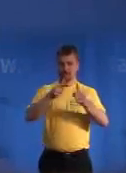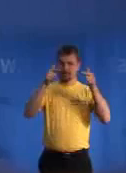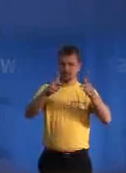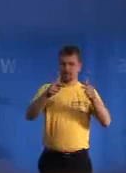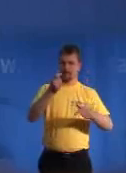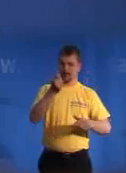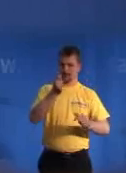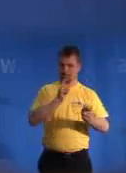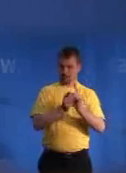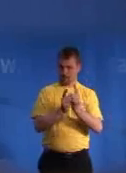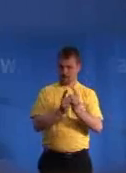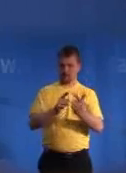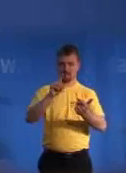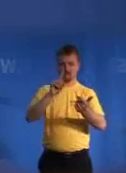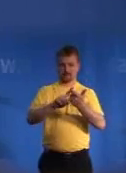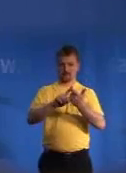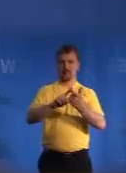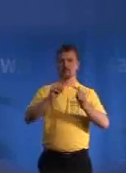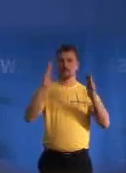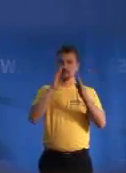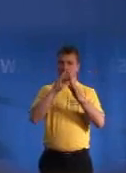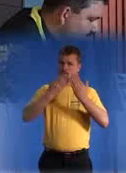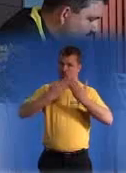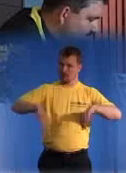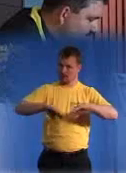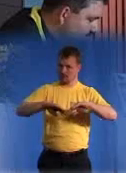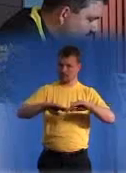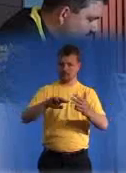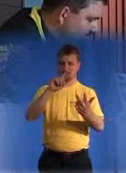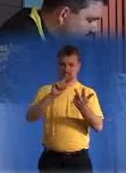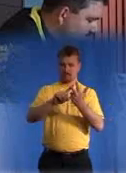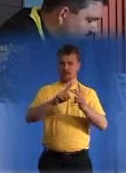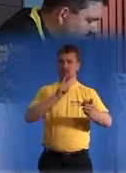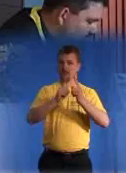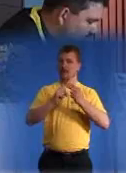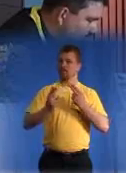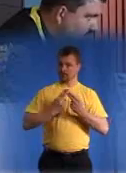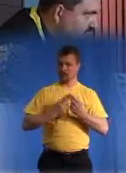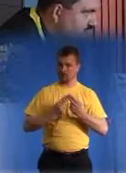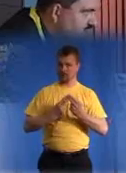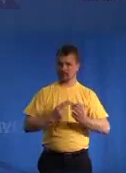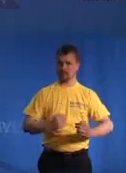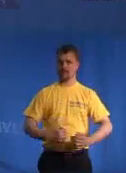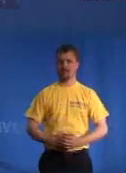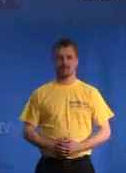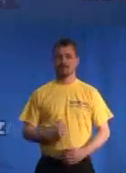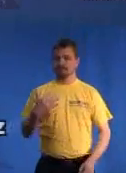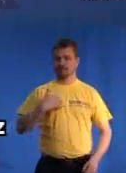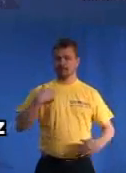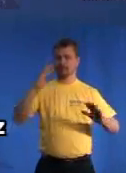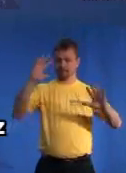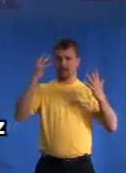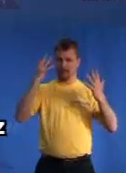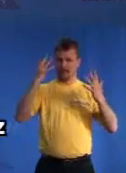efektivnost investic, ochrana životního prostředí a samozřejmě bezpečnost dopravního provozu. Mám jasnou